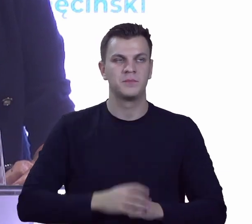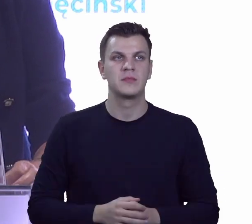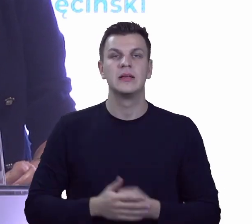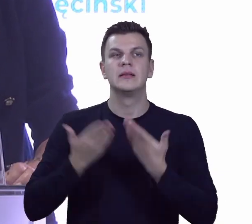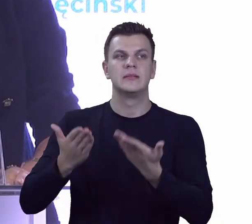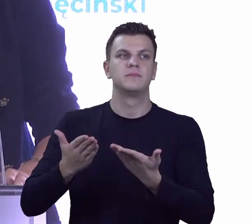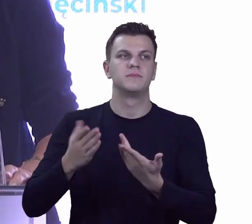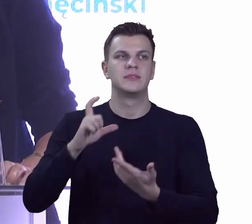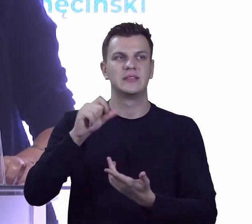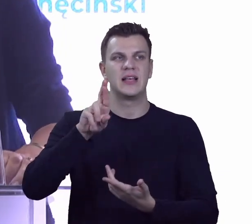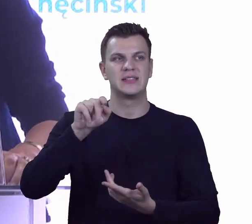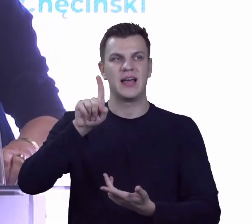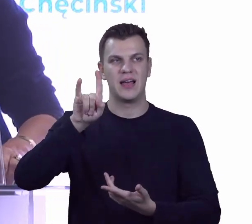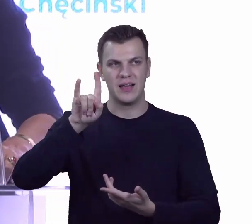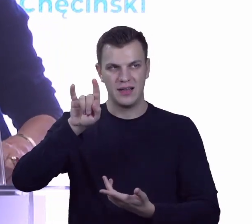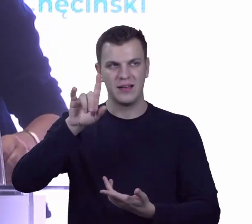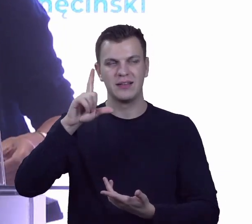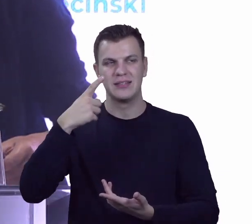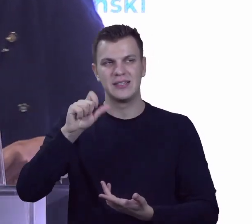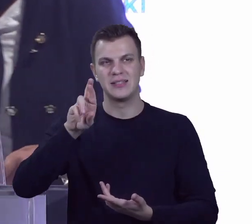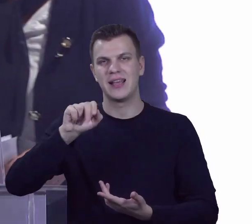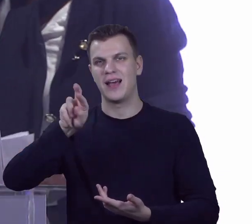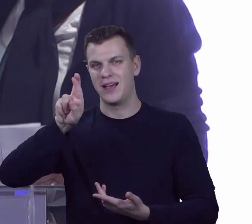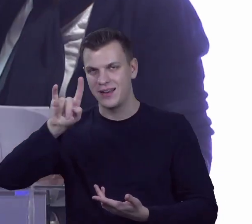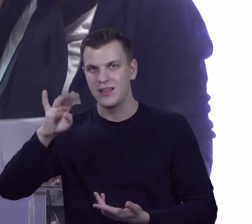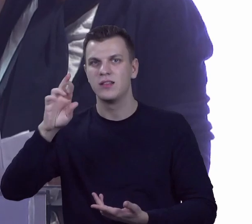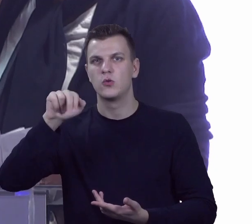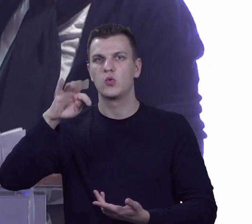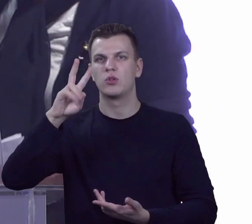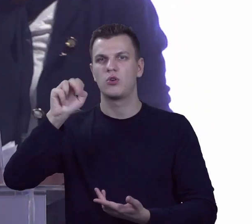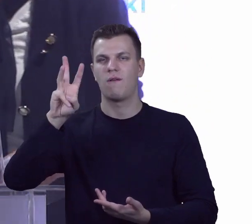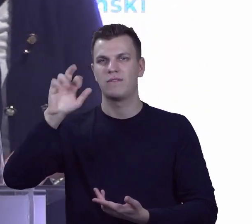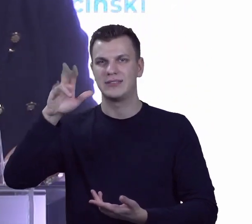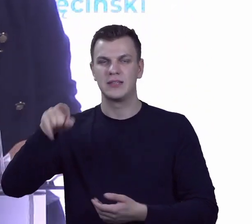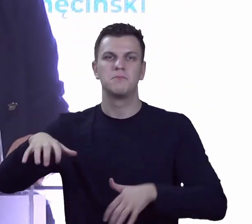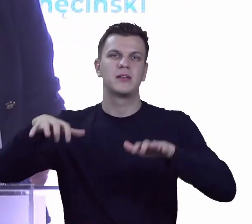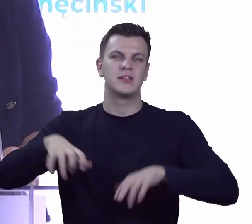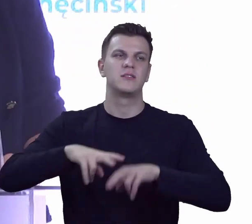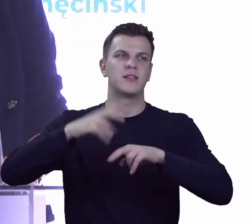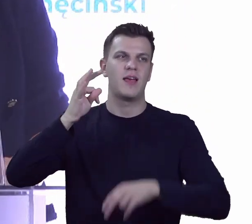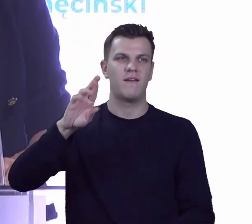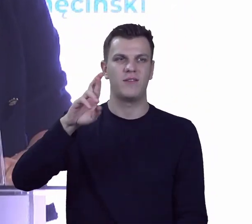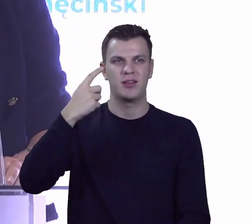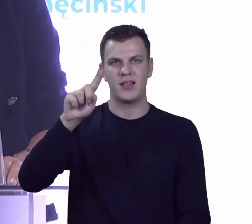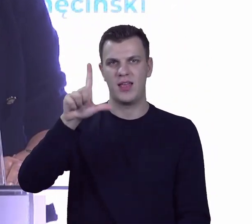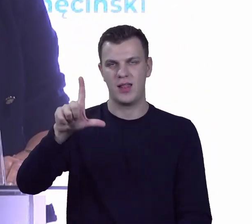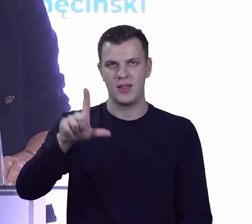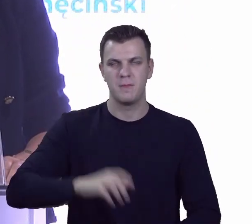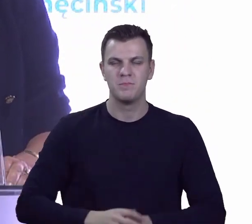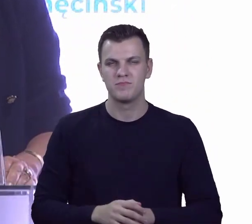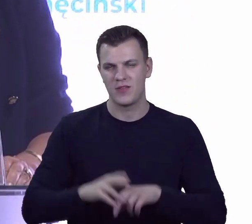Cezary Trutkowski, prezes Fundacji Rozwoju Demokracji Lokalnej, a